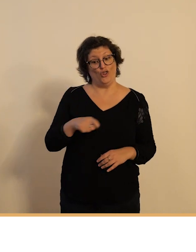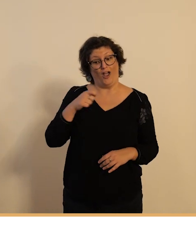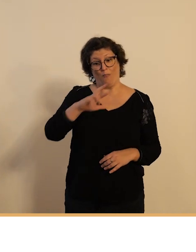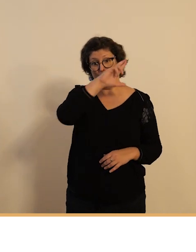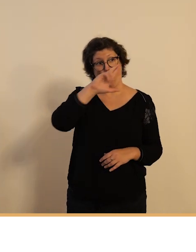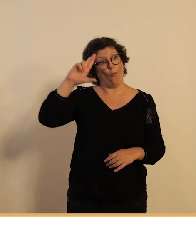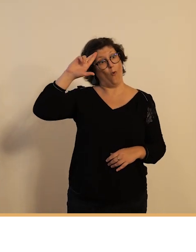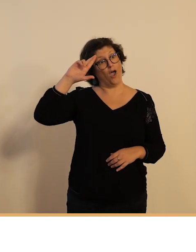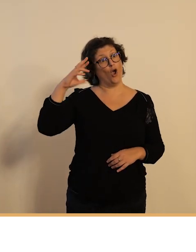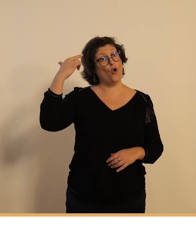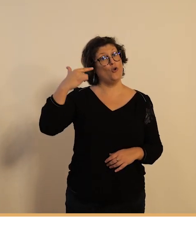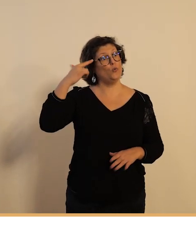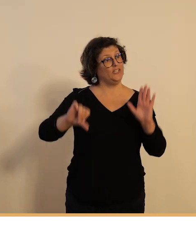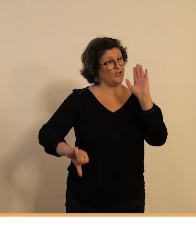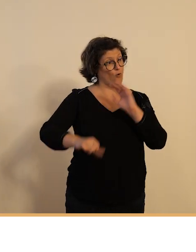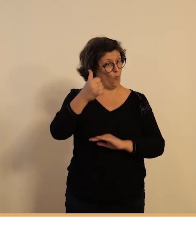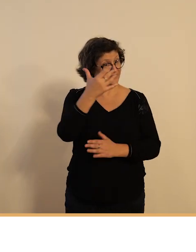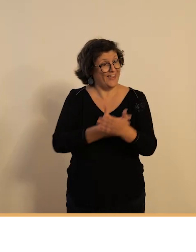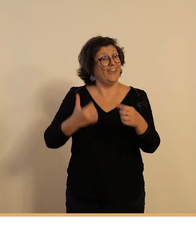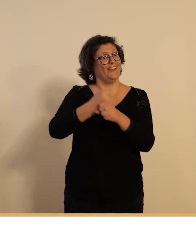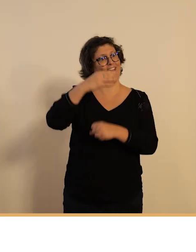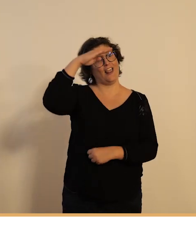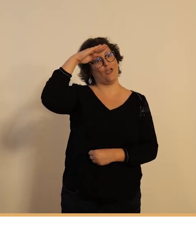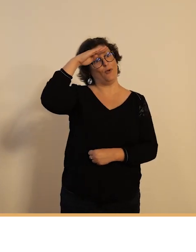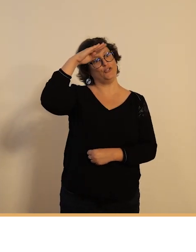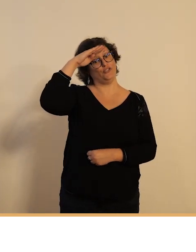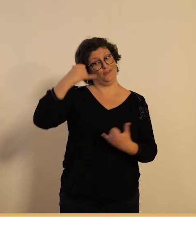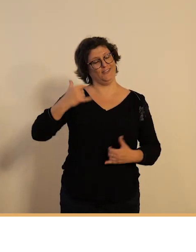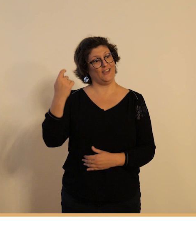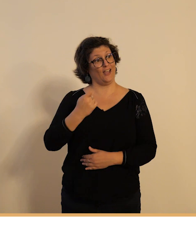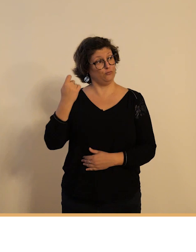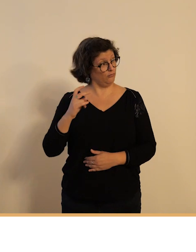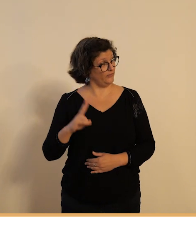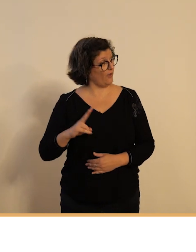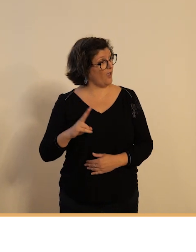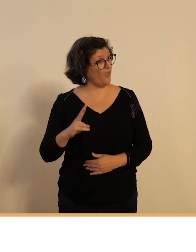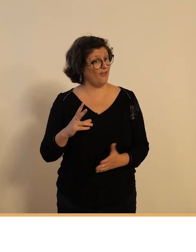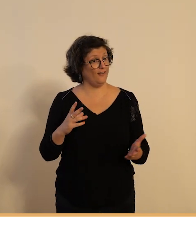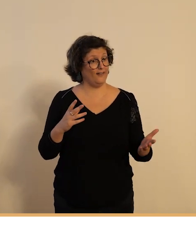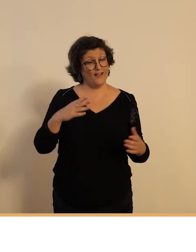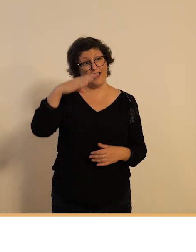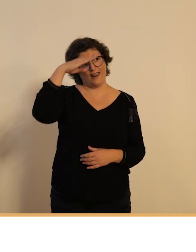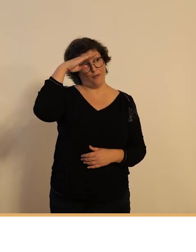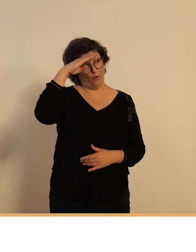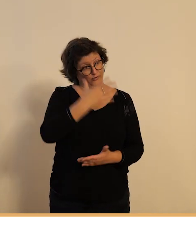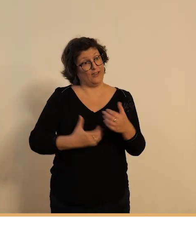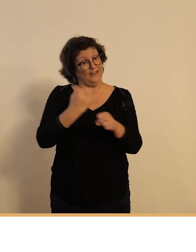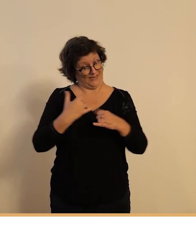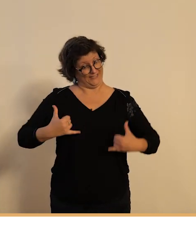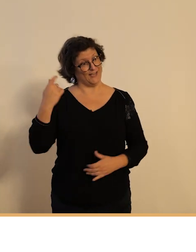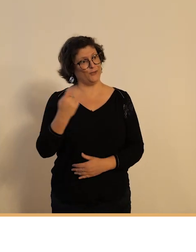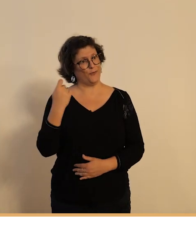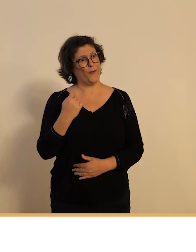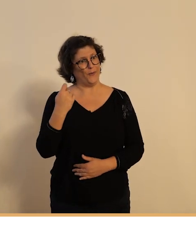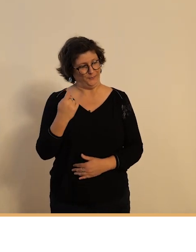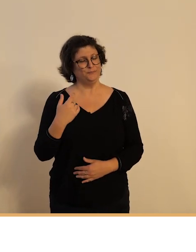à Tours on fête cette année le 600ème anniversaire de la naissance de Louis XI si si c'est la poste le principe de la poste a été créé à Tours ça se